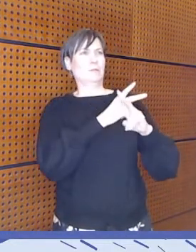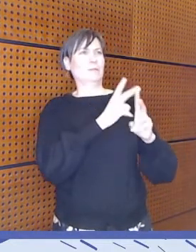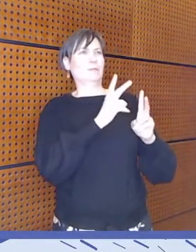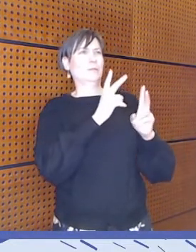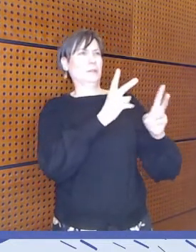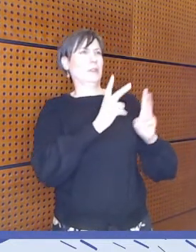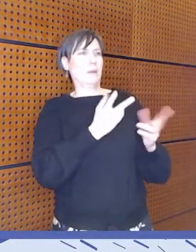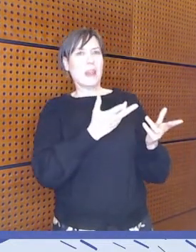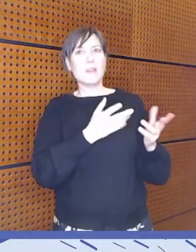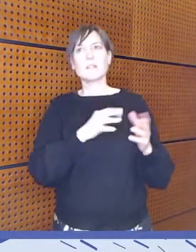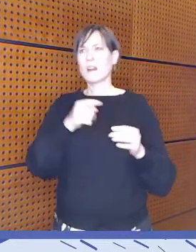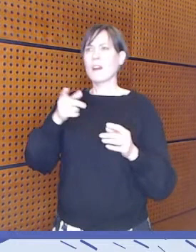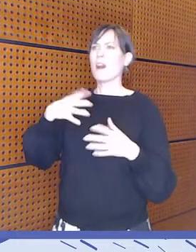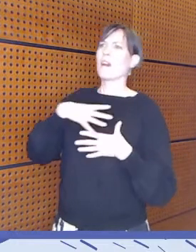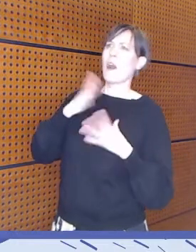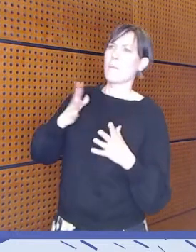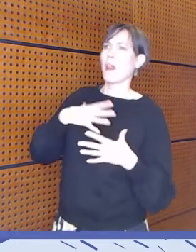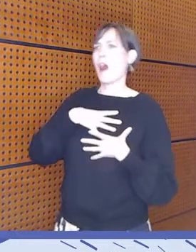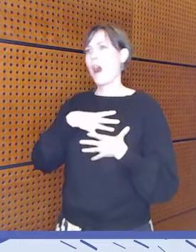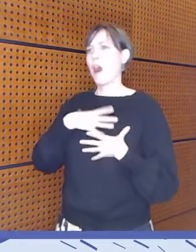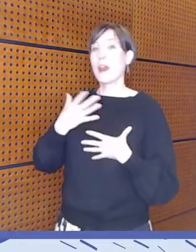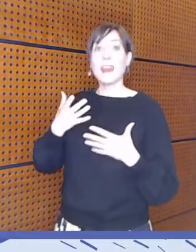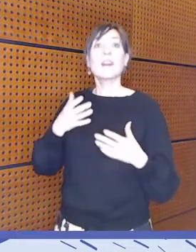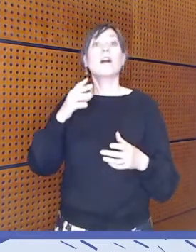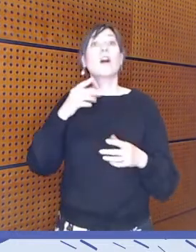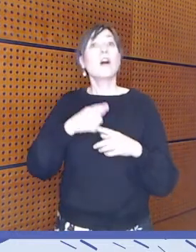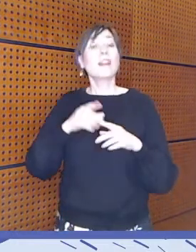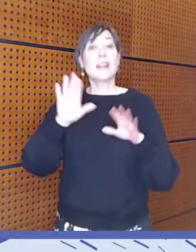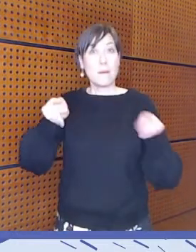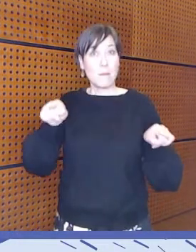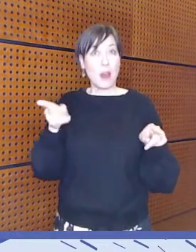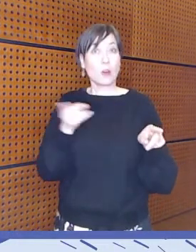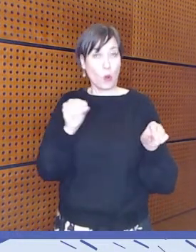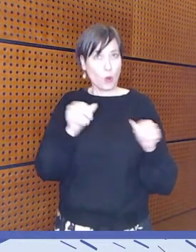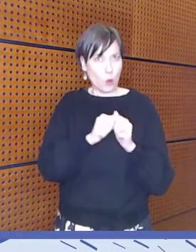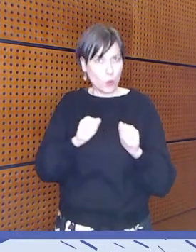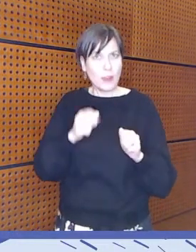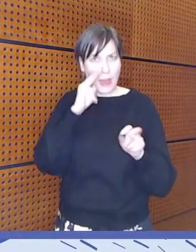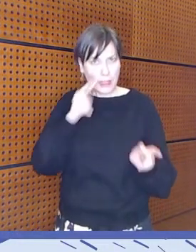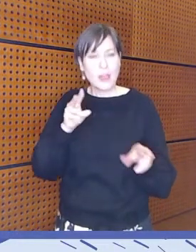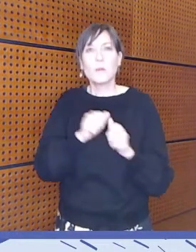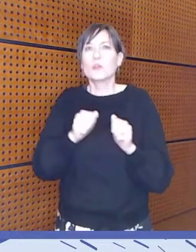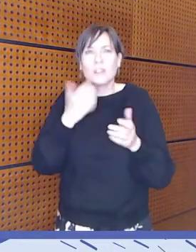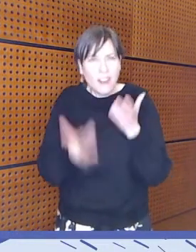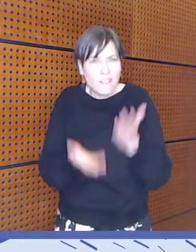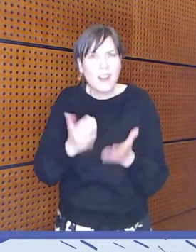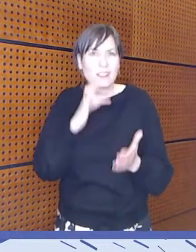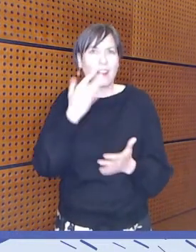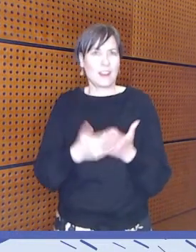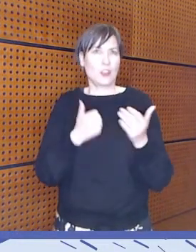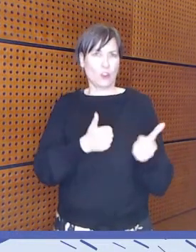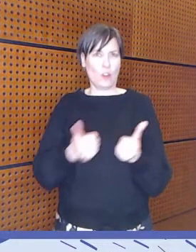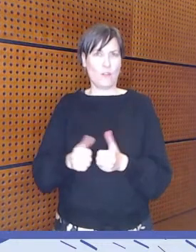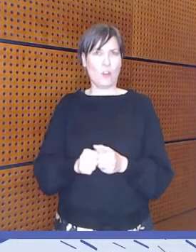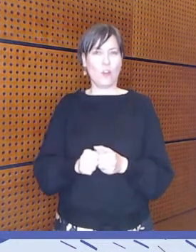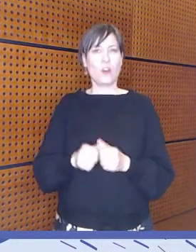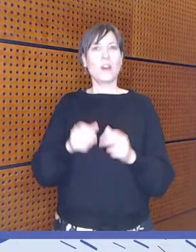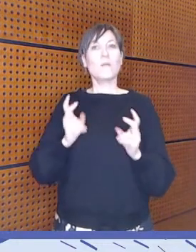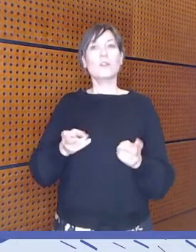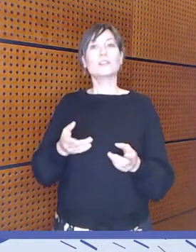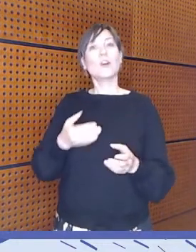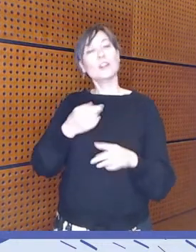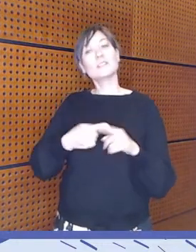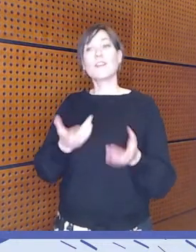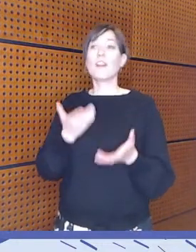kuinka kaikki oli niin vaikeaa. Se on tavallisia tarinoita. Ja siellä ehkä jos olisi vielä jotain niitä apuvälineitä, niin se olisi aika loistavaa. Joku nuori